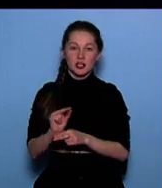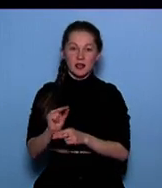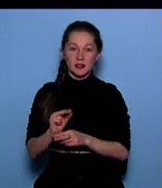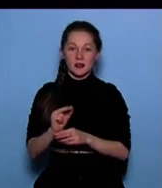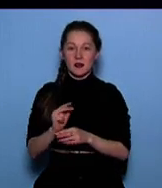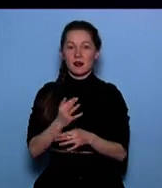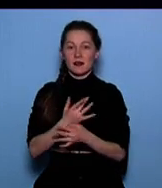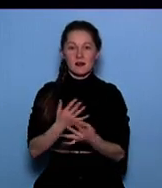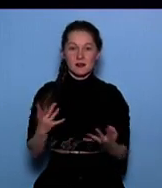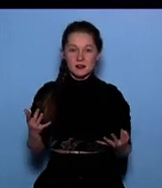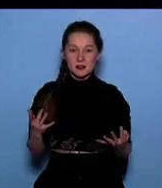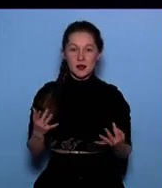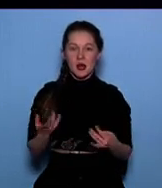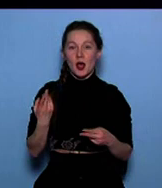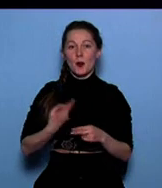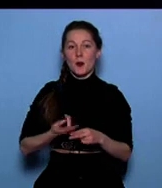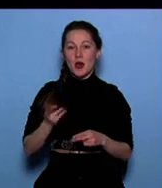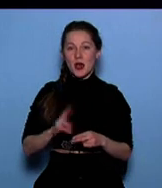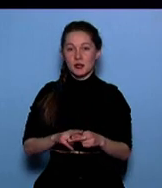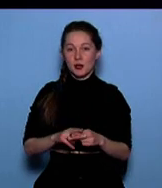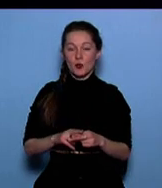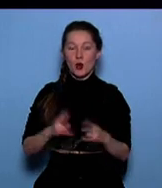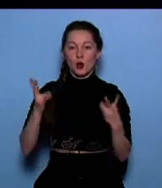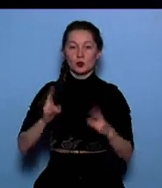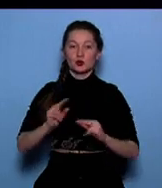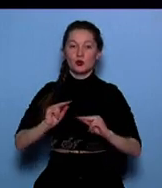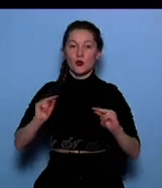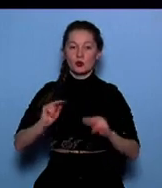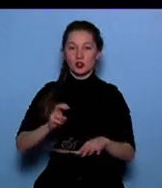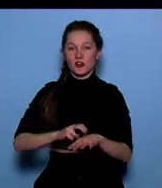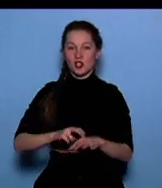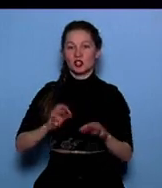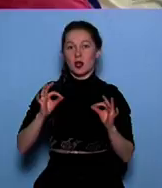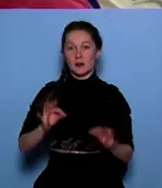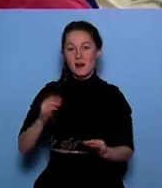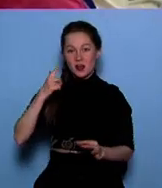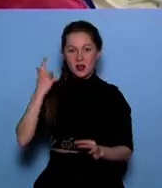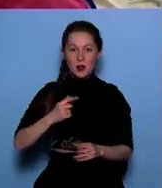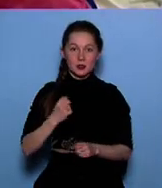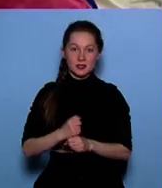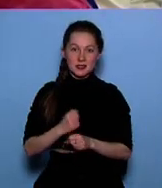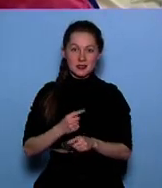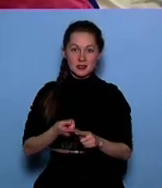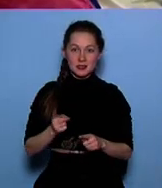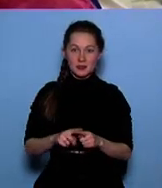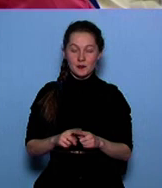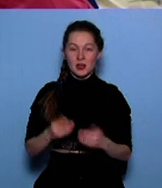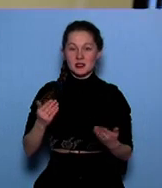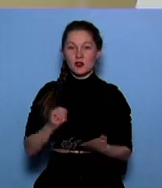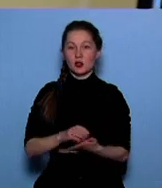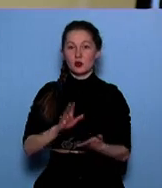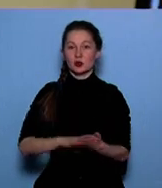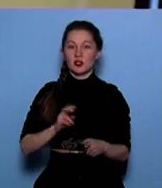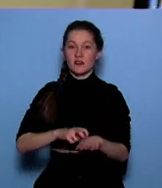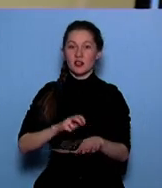лечения используются. Поэтому нужно научить врачей грамотно и правильно делать это. Сегодня на учёте врачей в Удмуртии состоят